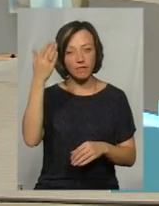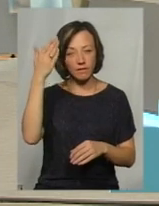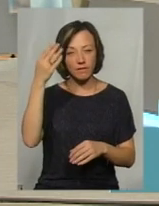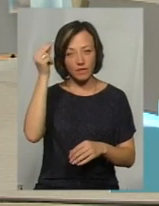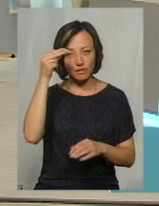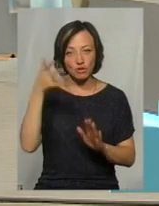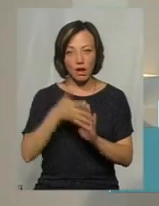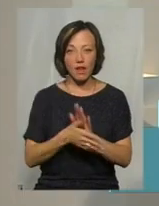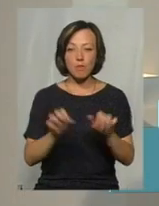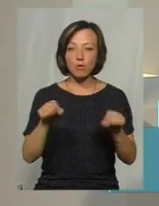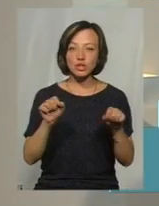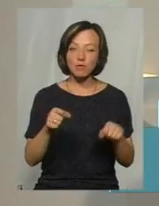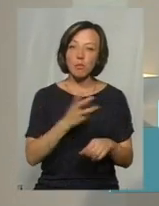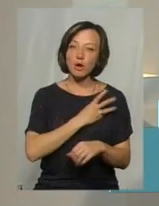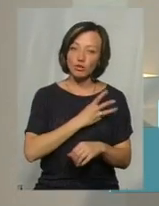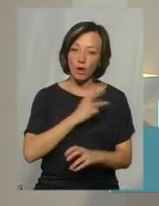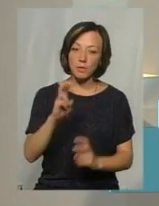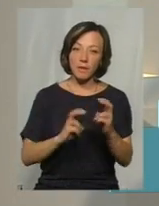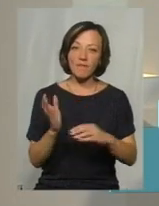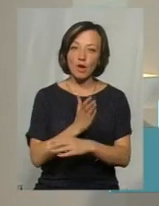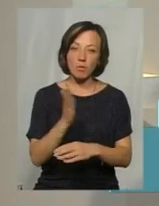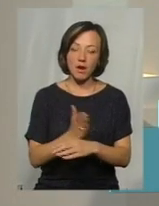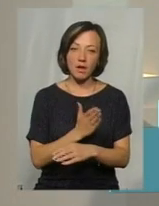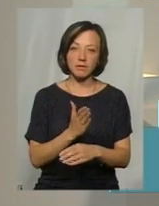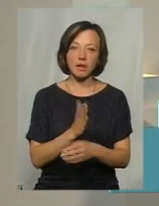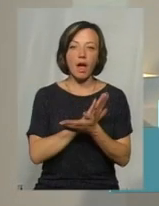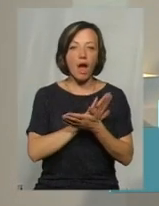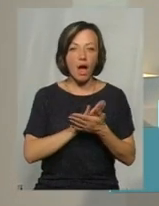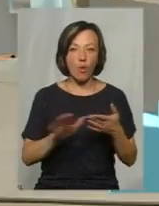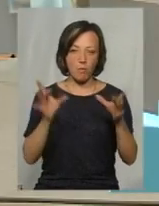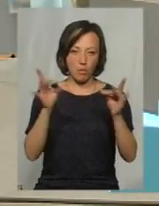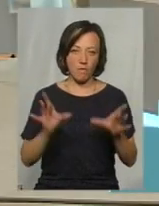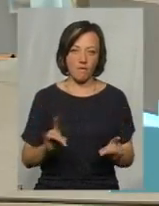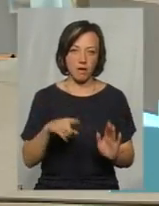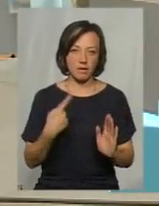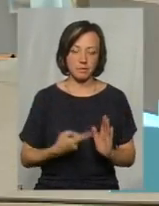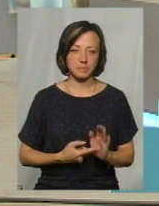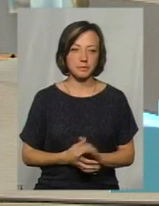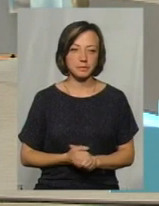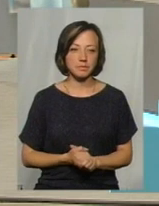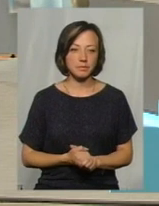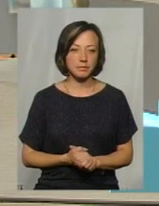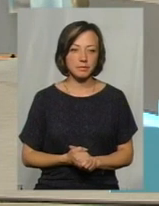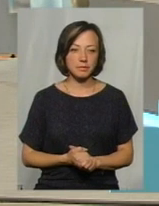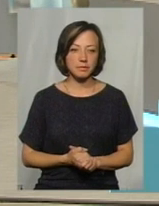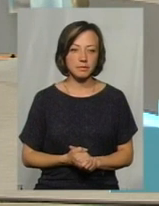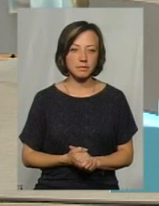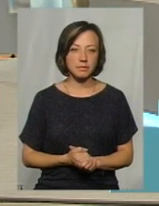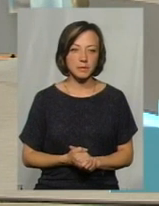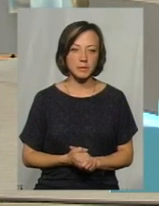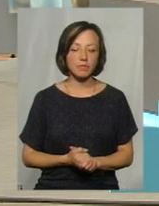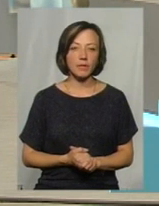підприємства виявляли бажання виробляти, наприклад, екоопакування? Ну, на жаль, я вже